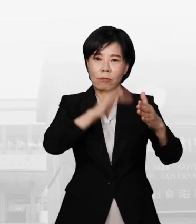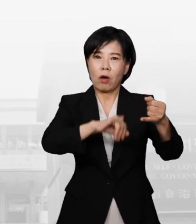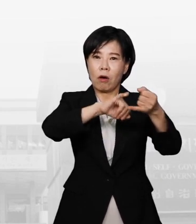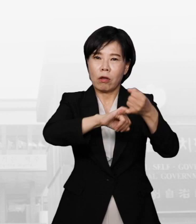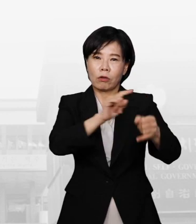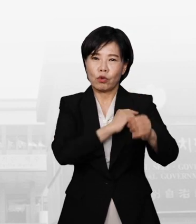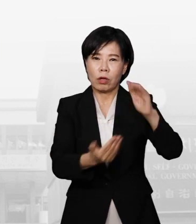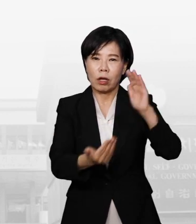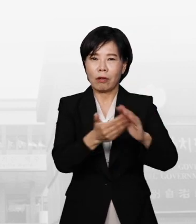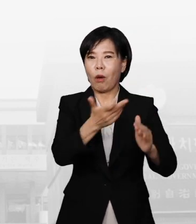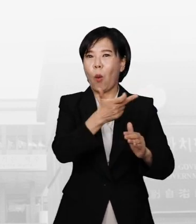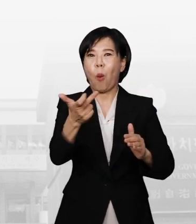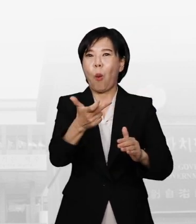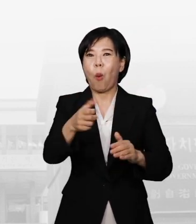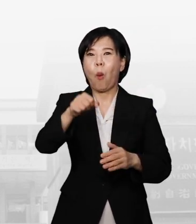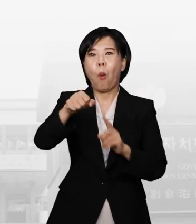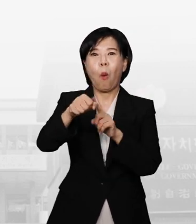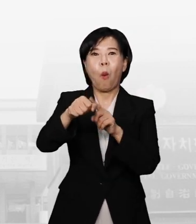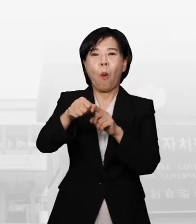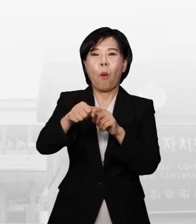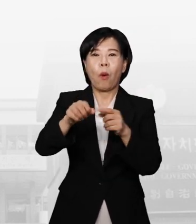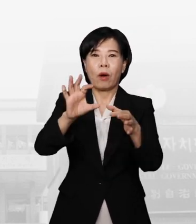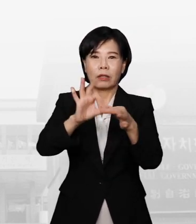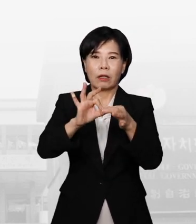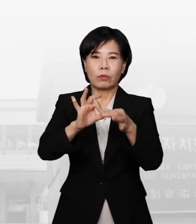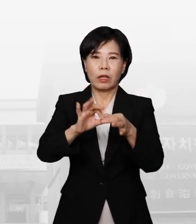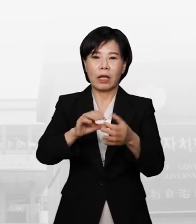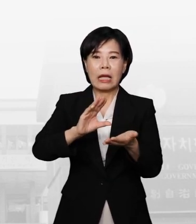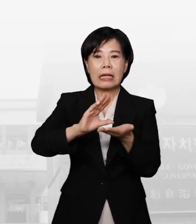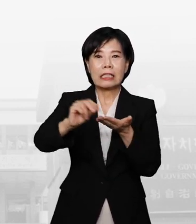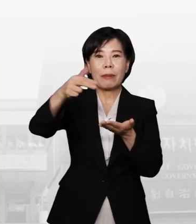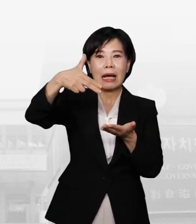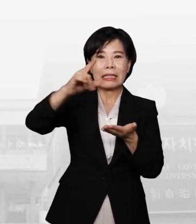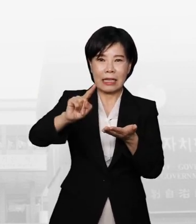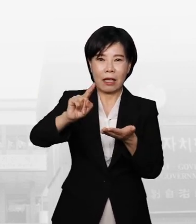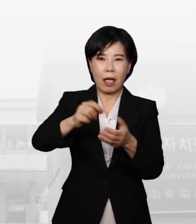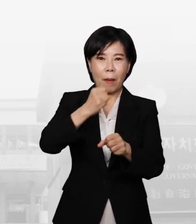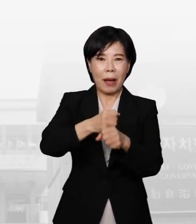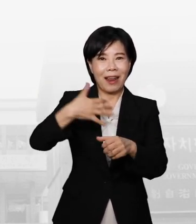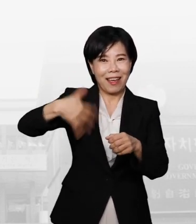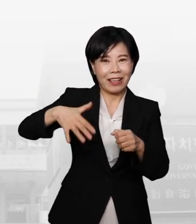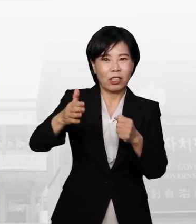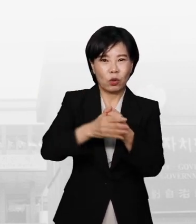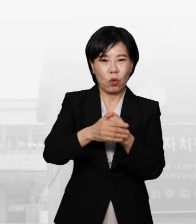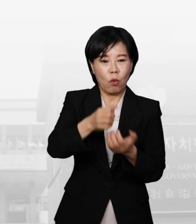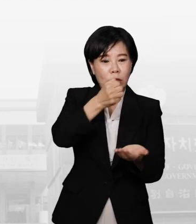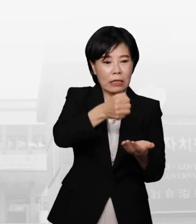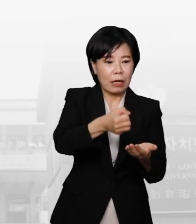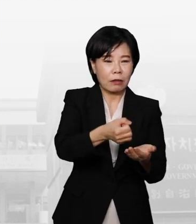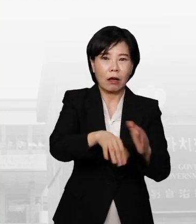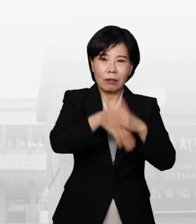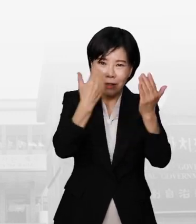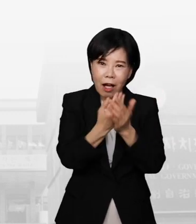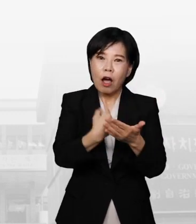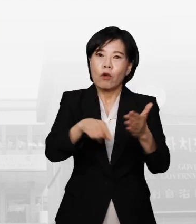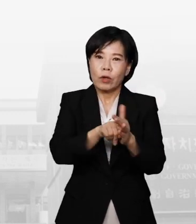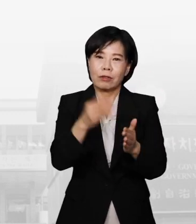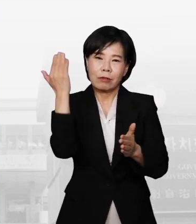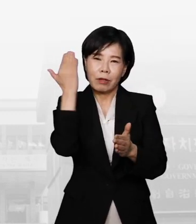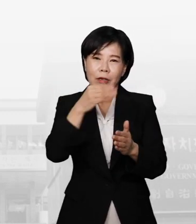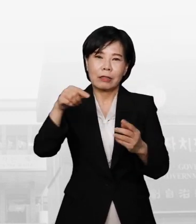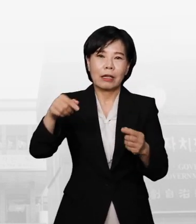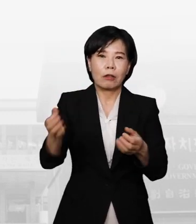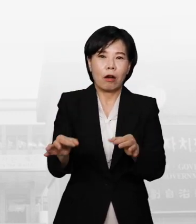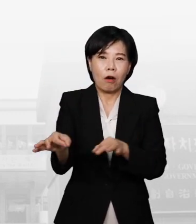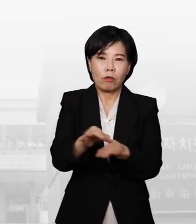공약인 역대 최대 규모 추경을 이행하면서 지방채 미발행과 지방세 재원 비축 등 건전재정